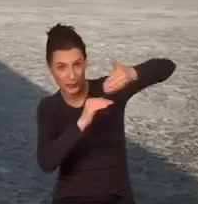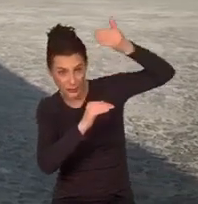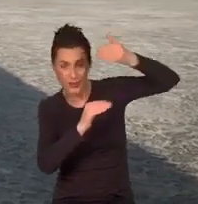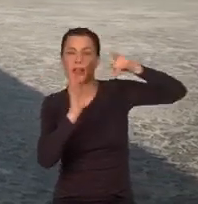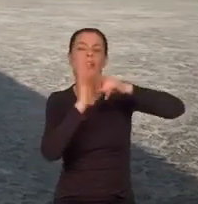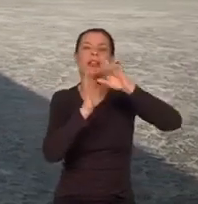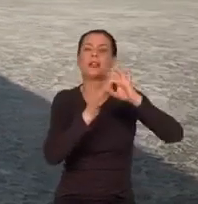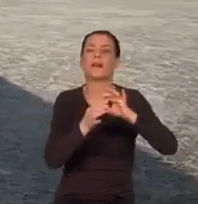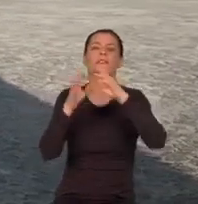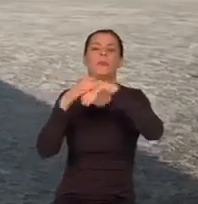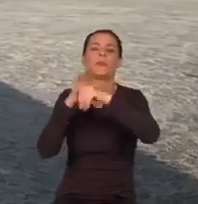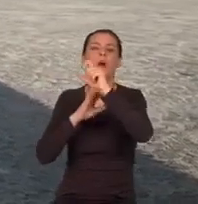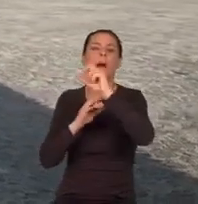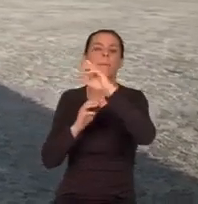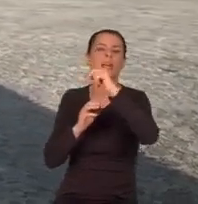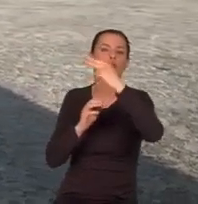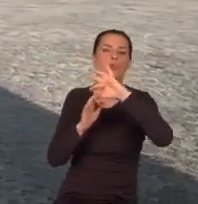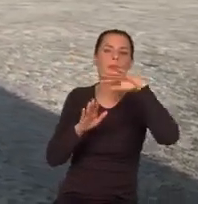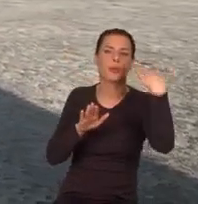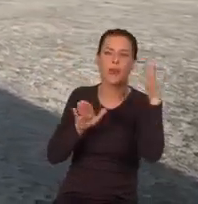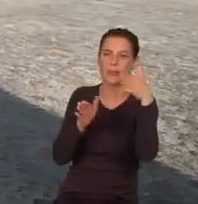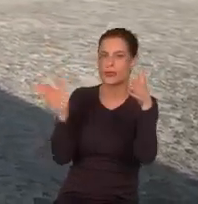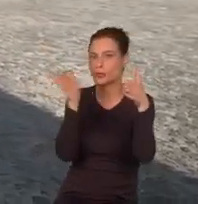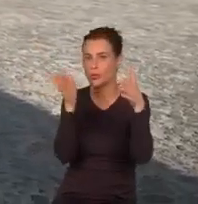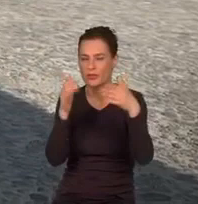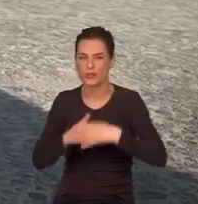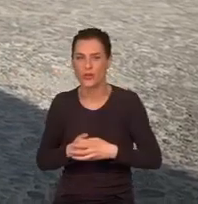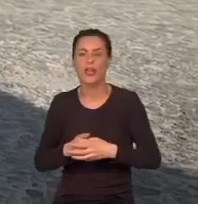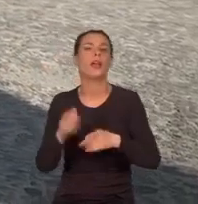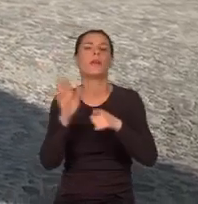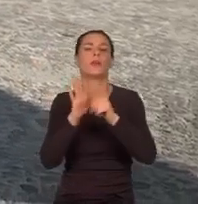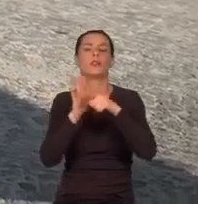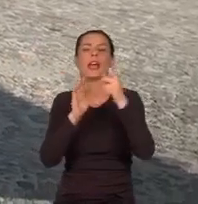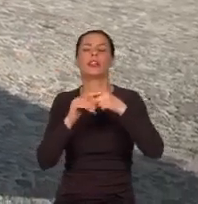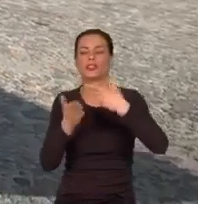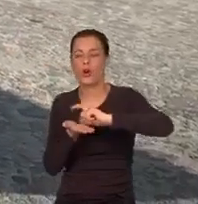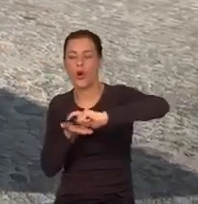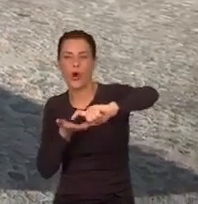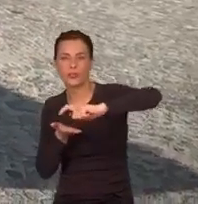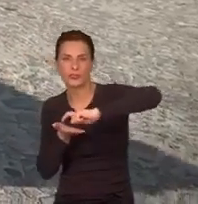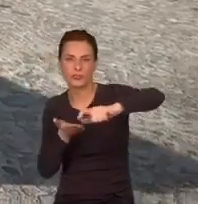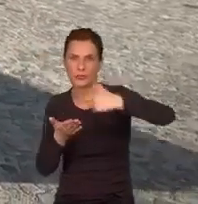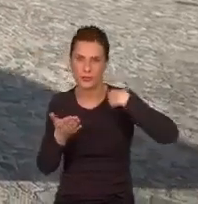z ambrazurami po obu stronach. Powyżej powstał odsłonięty chodnik z blankami.